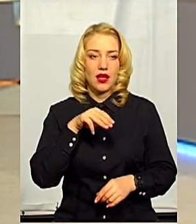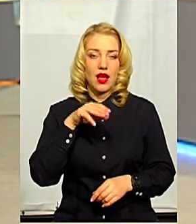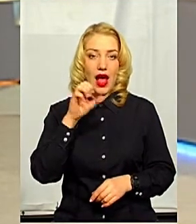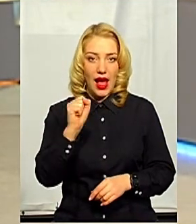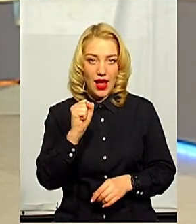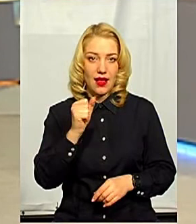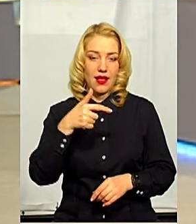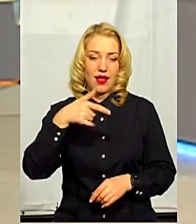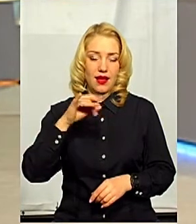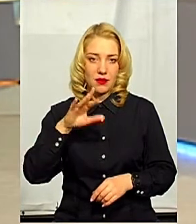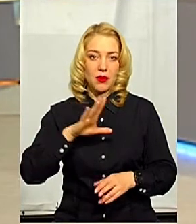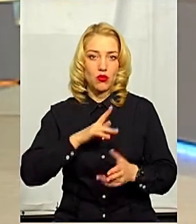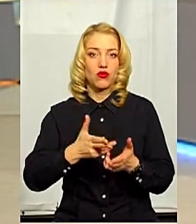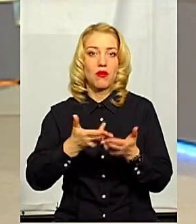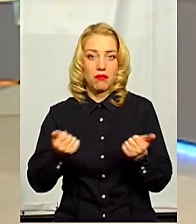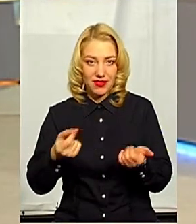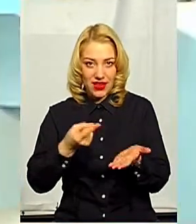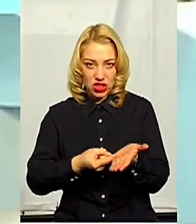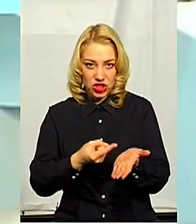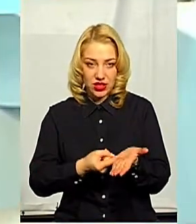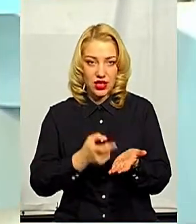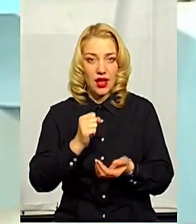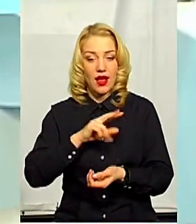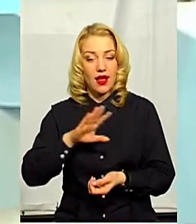підтверджений. Але, незважаючи на те,